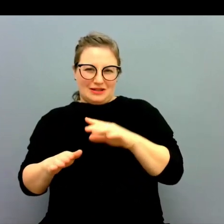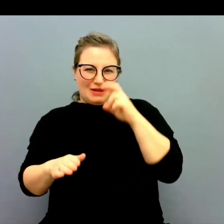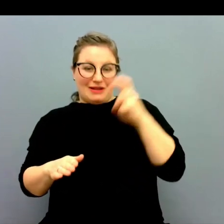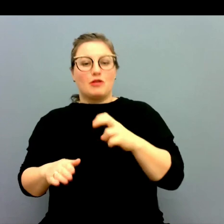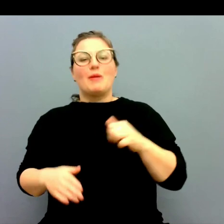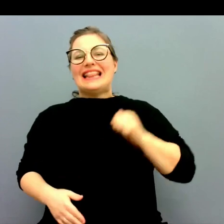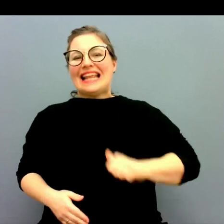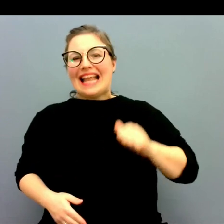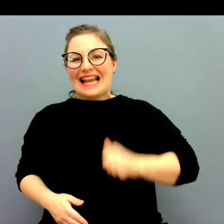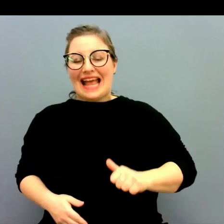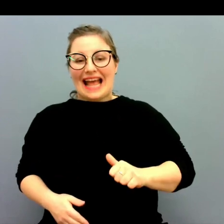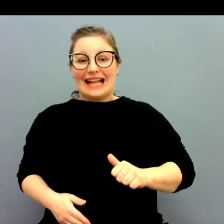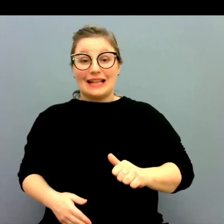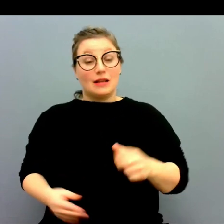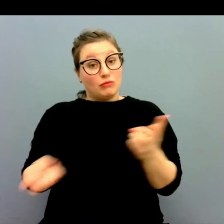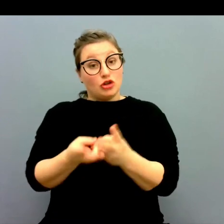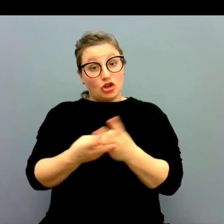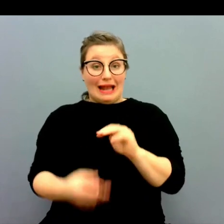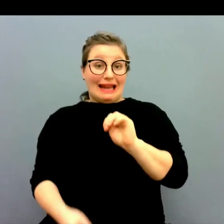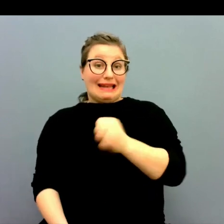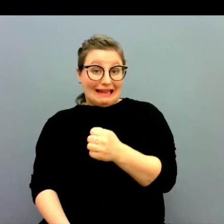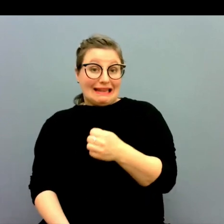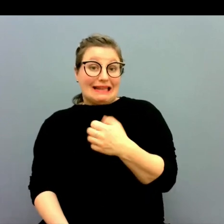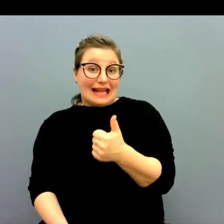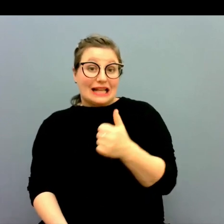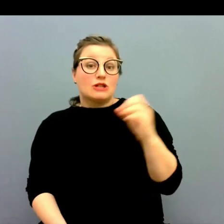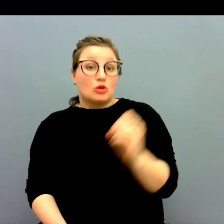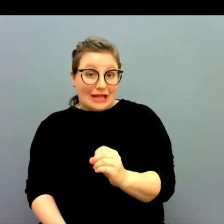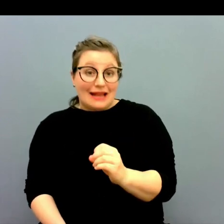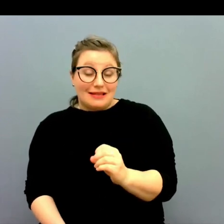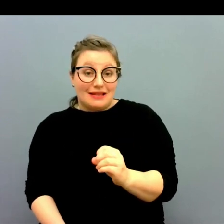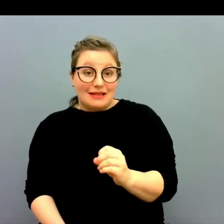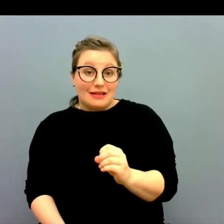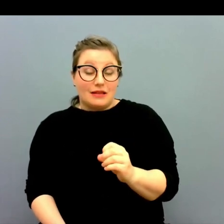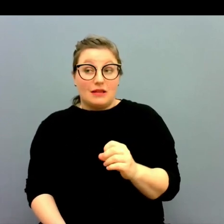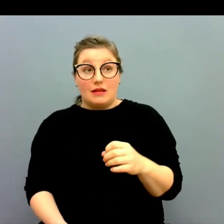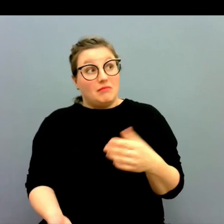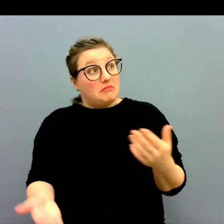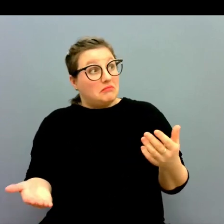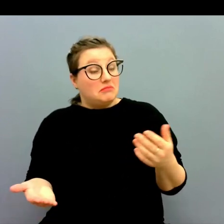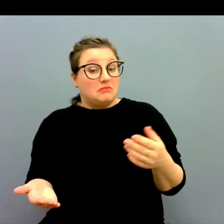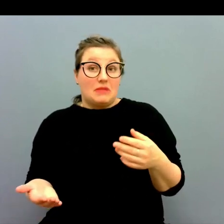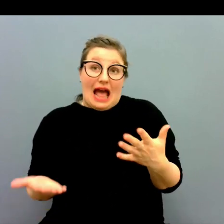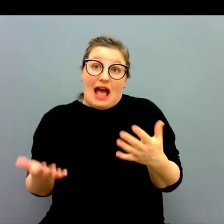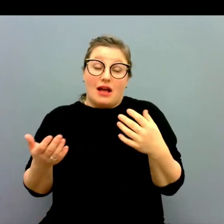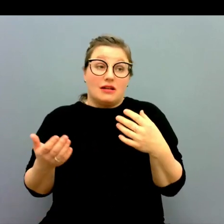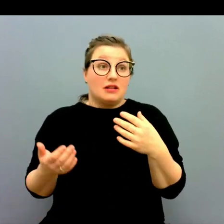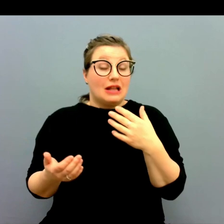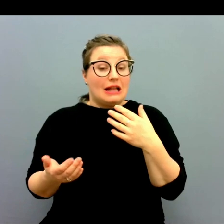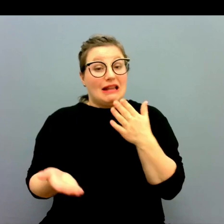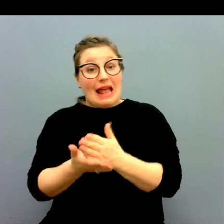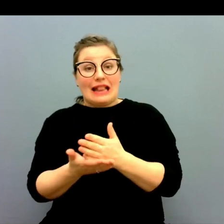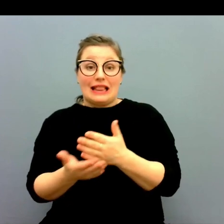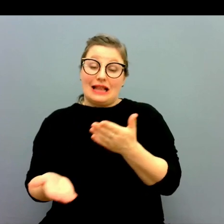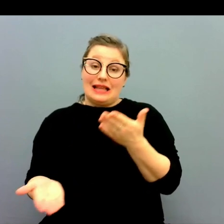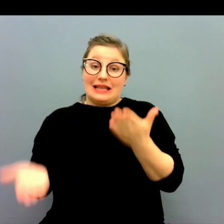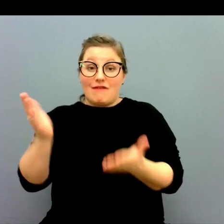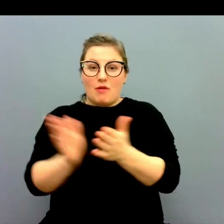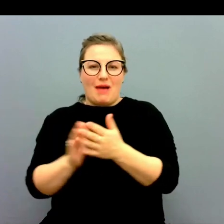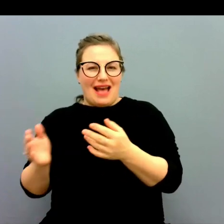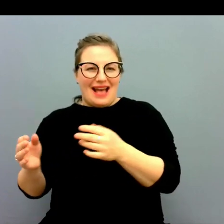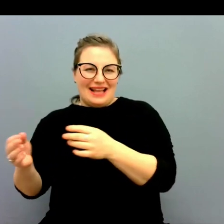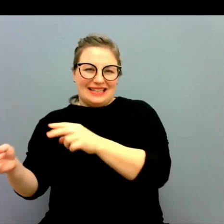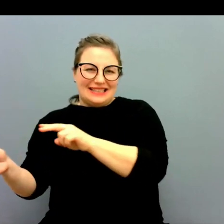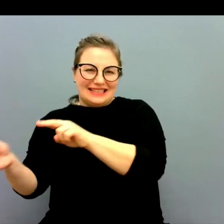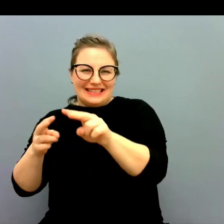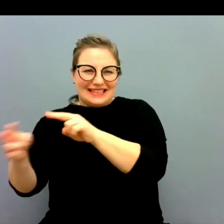tillgänglighet så skulle det då motsvara 96%. Oavsett om det är relevant eller inte att jämföra med jämlik vård